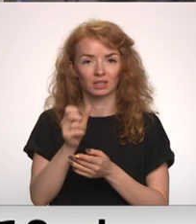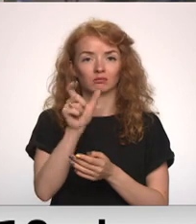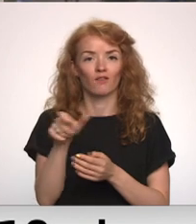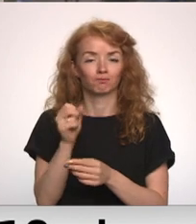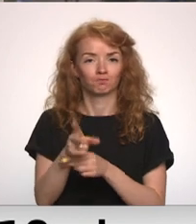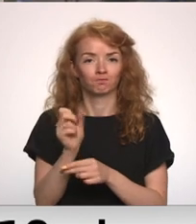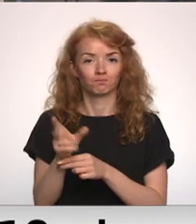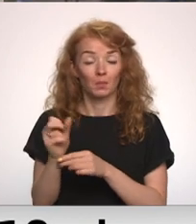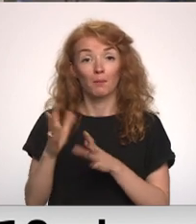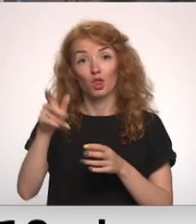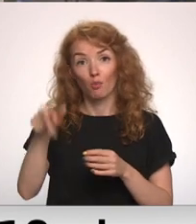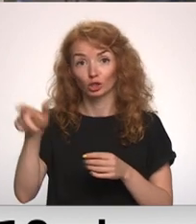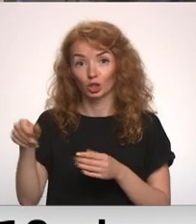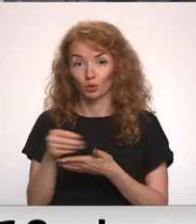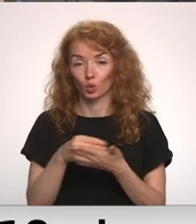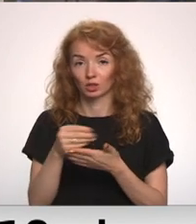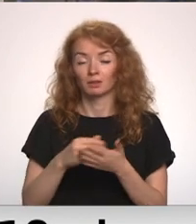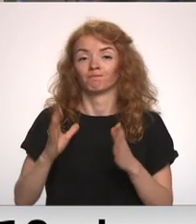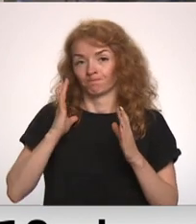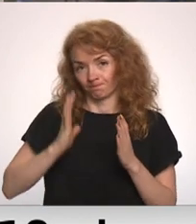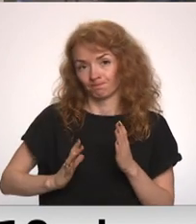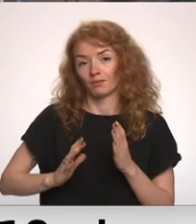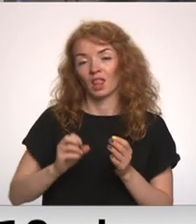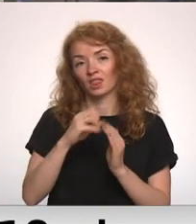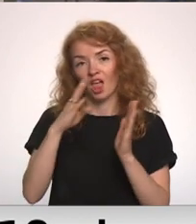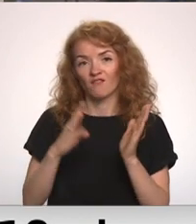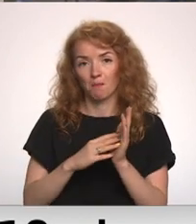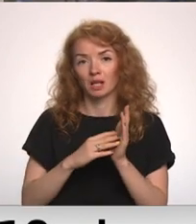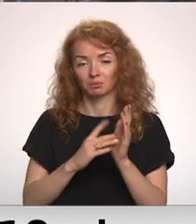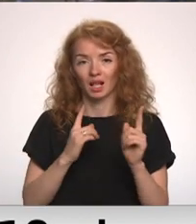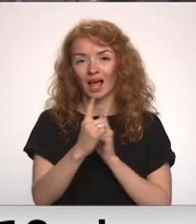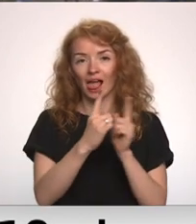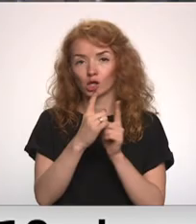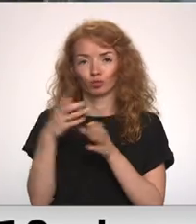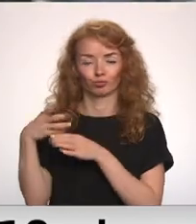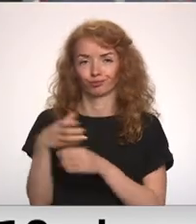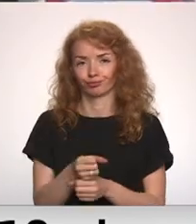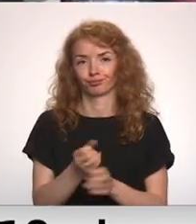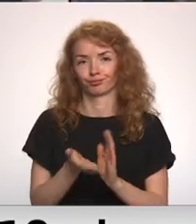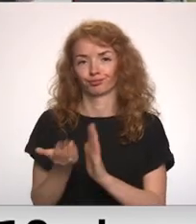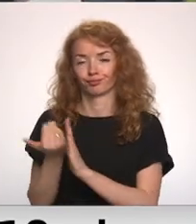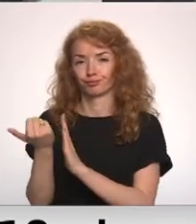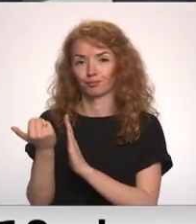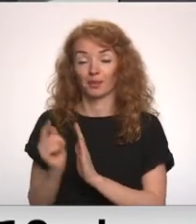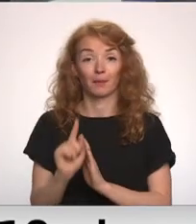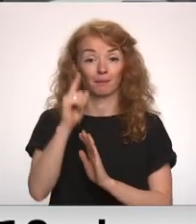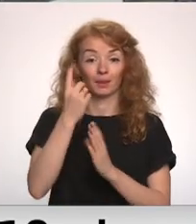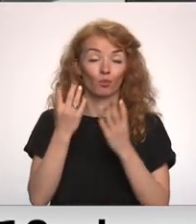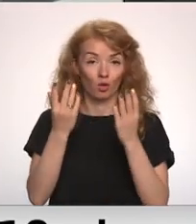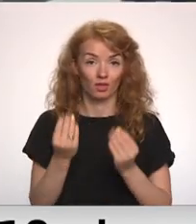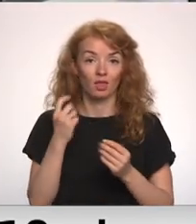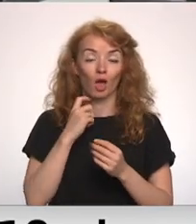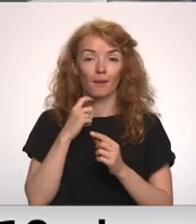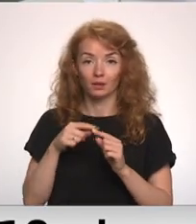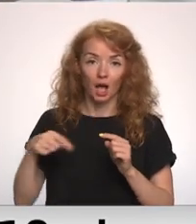Savukārt pasažieriem tas nozīmē samierināšanos ar 19 reizu slēgšanu. Pirmo dienu Jākapels